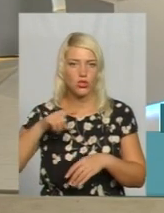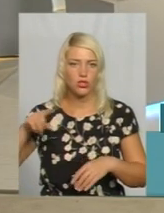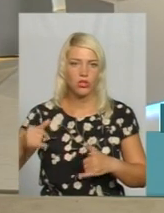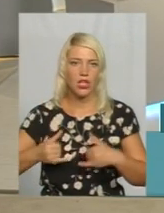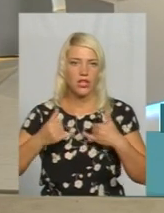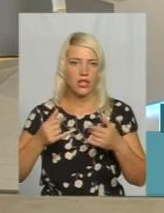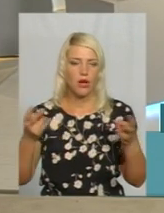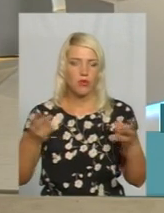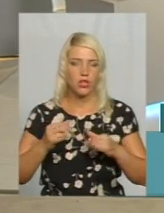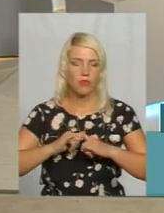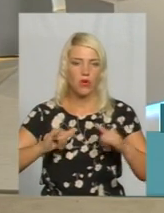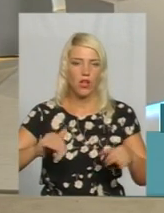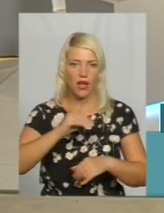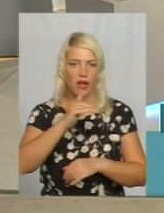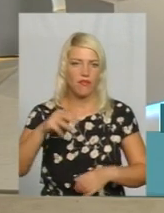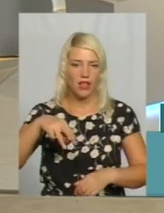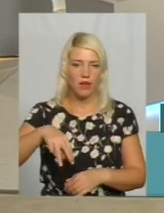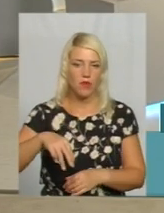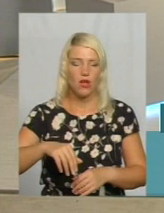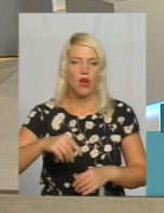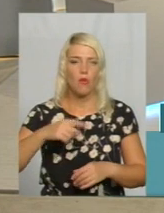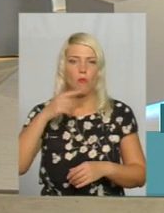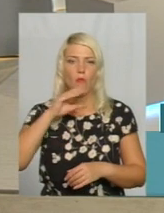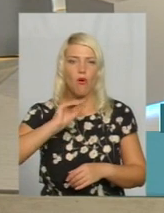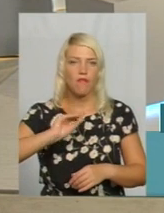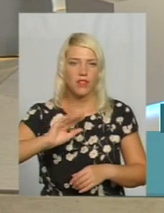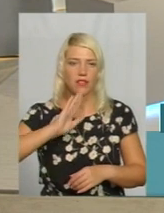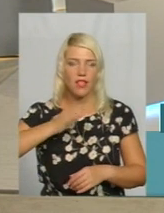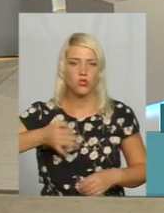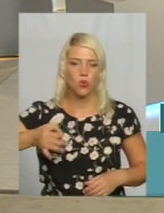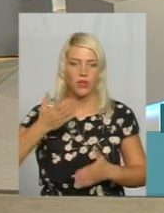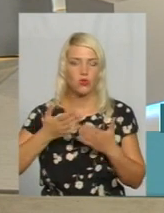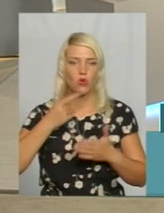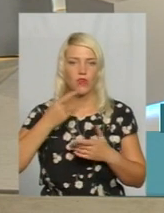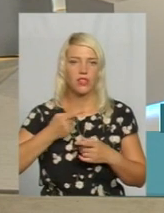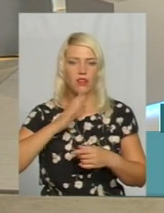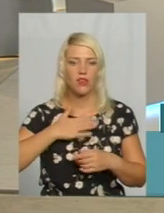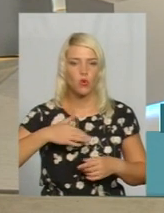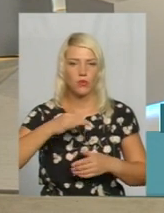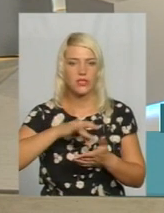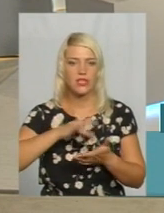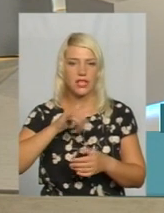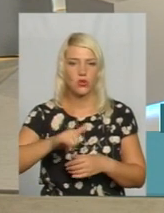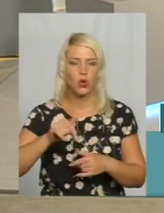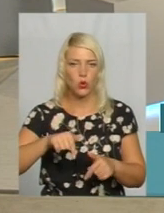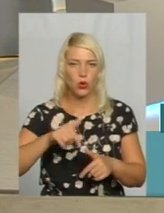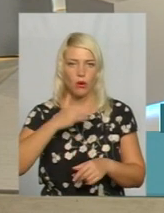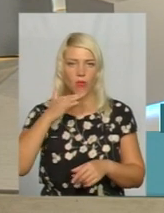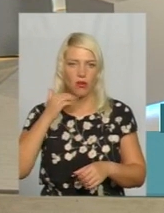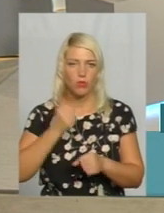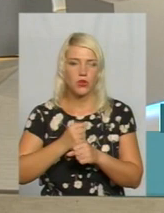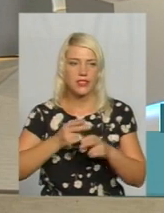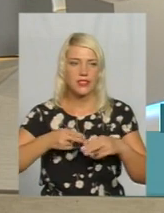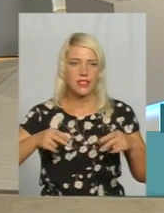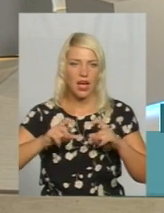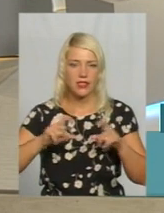ЕФМ-мовлення, зокрема в нашій області. Якщо говорити про наш обласний центр, то тут, ну, доволі багато працює сьогодні ЕФМ-станцій, їх